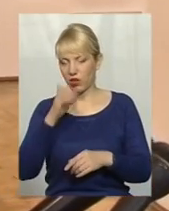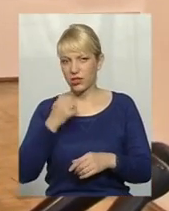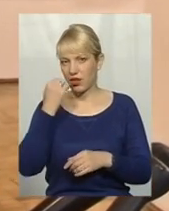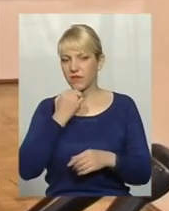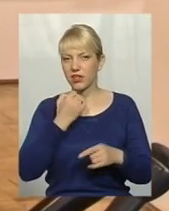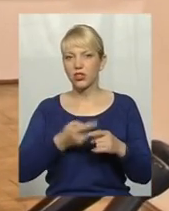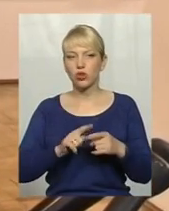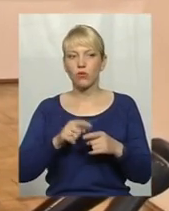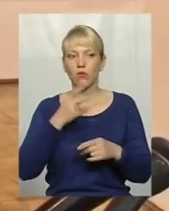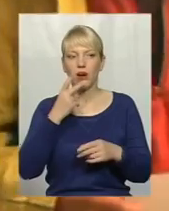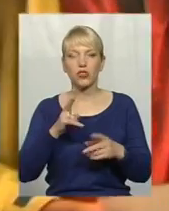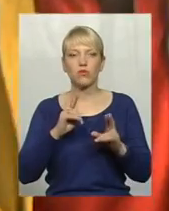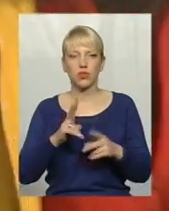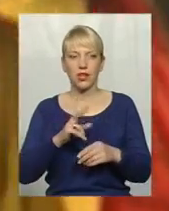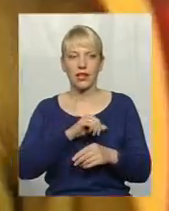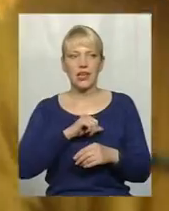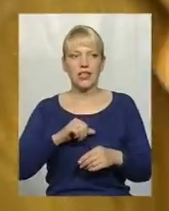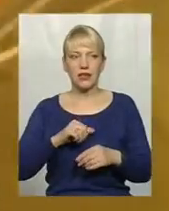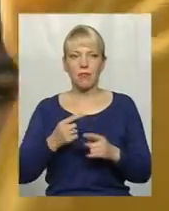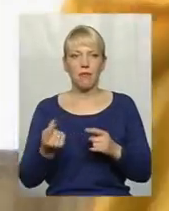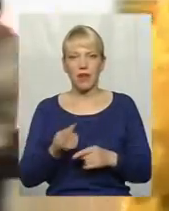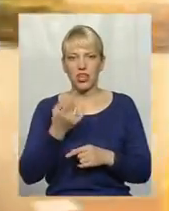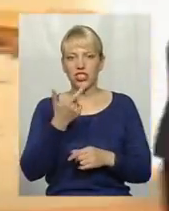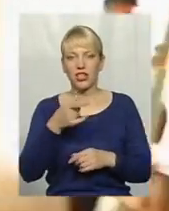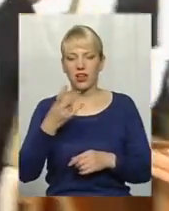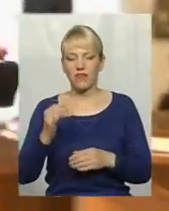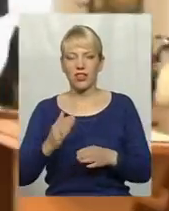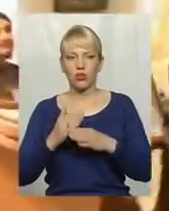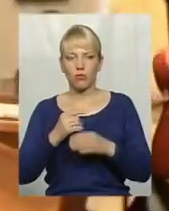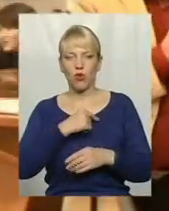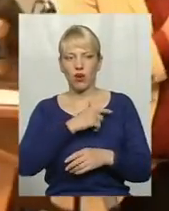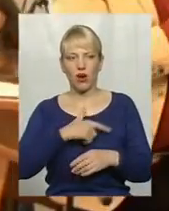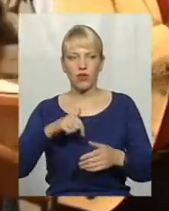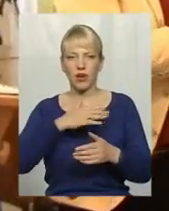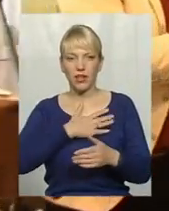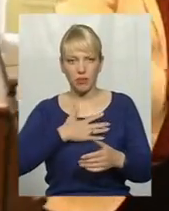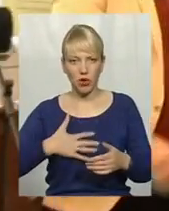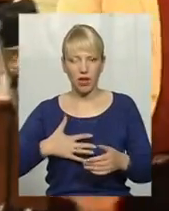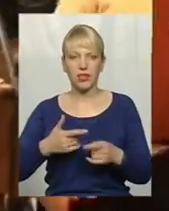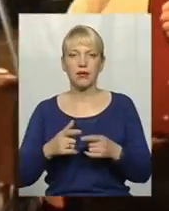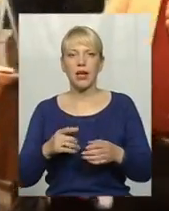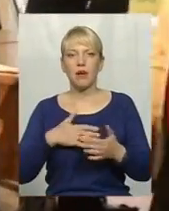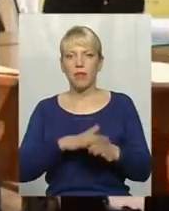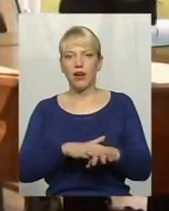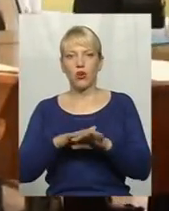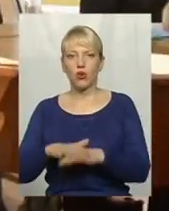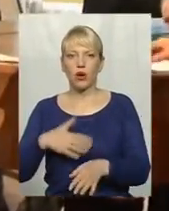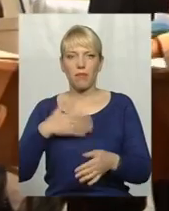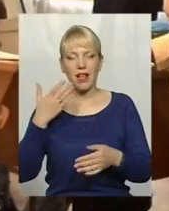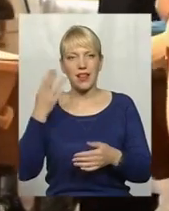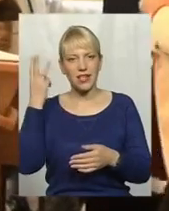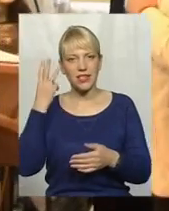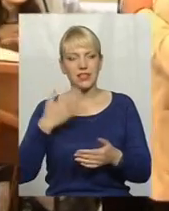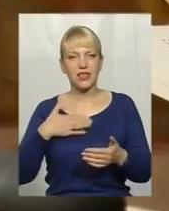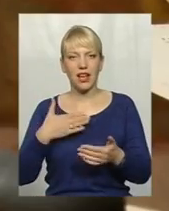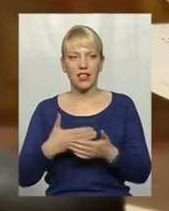самоідентифікується нація. Перші гривні на допомогу пораненим учасникам АТО перерахував хмельницький активіст Микола Кулик. Чоловік